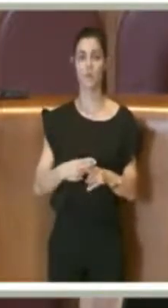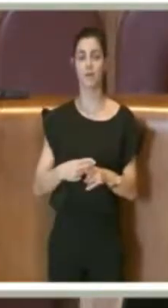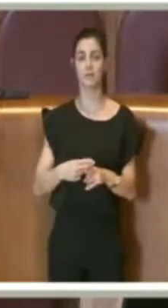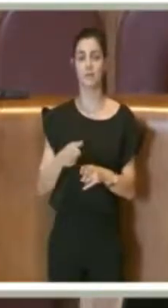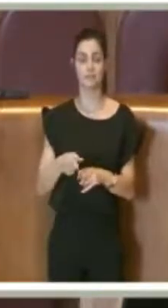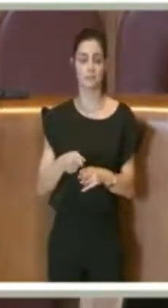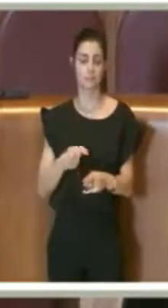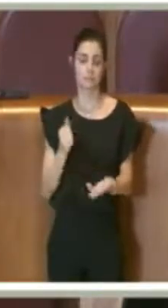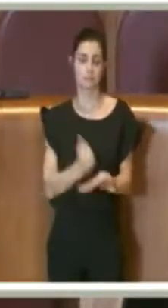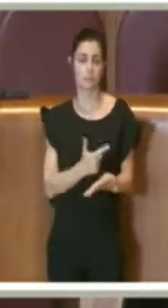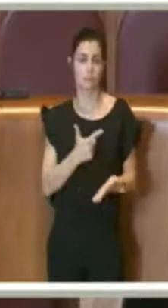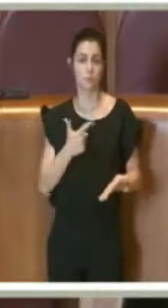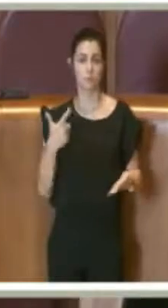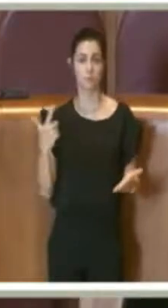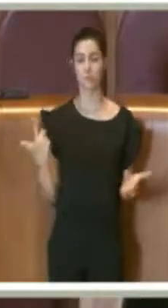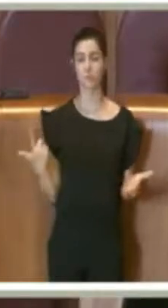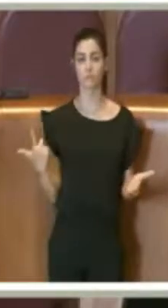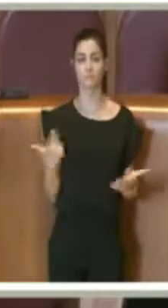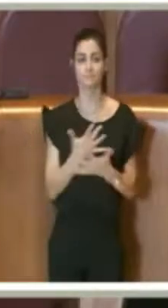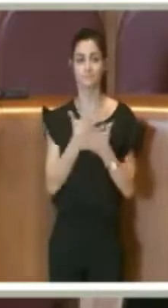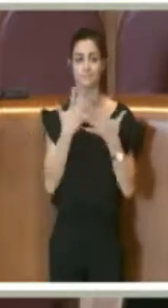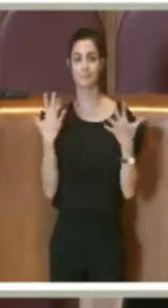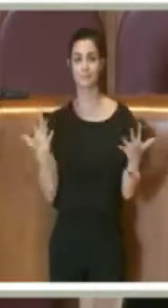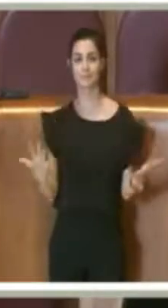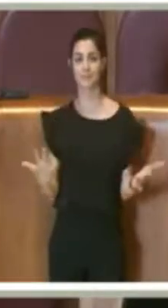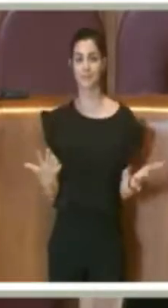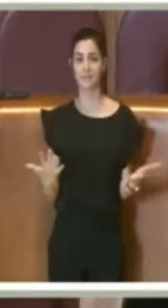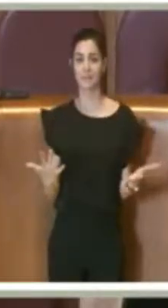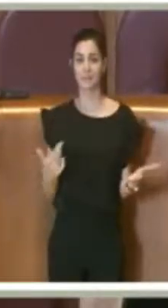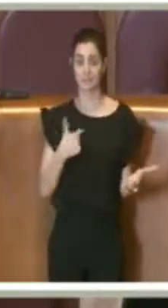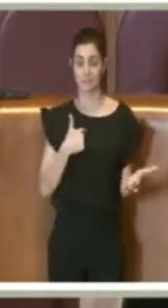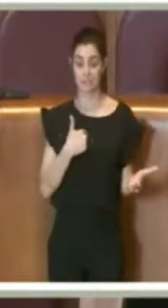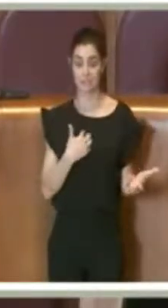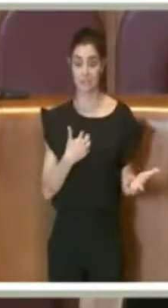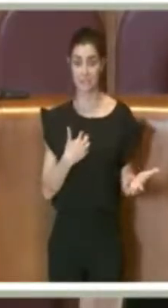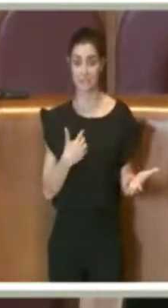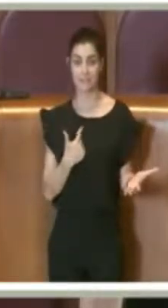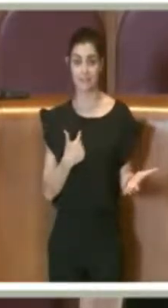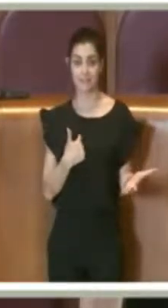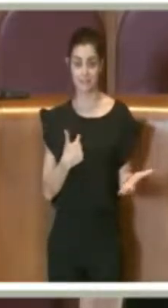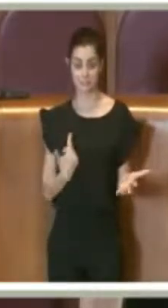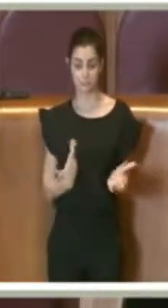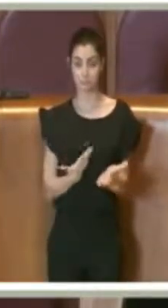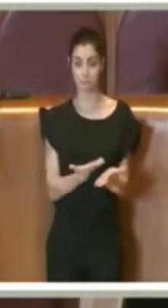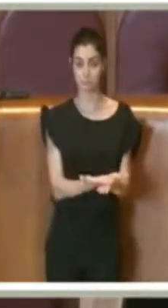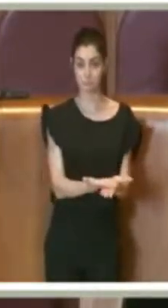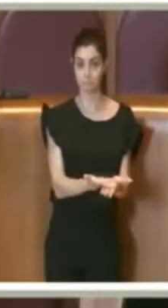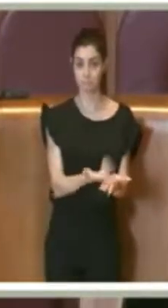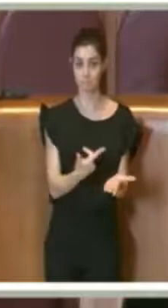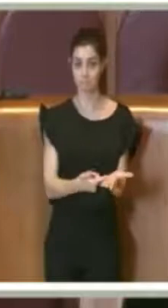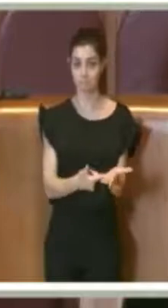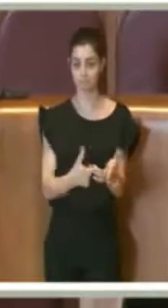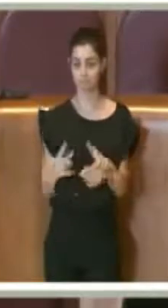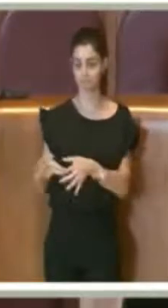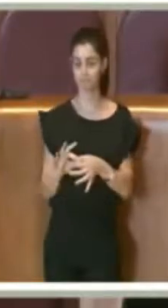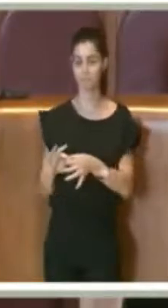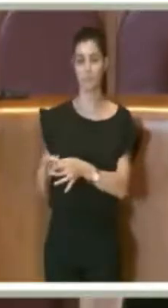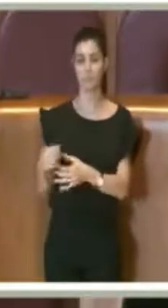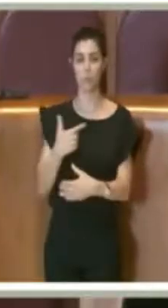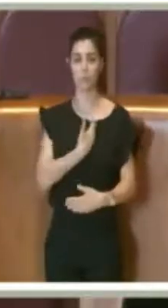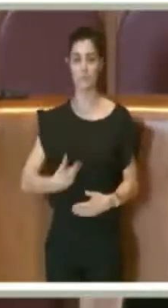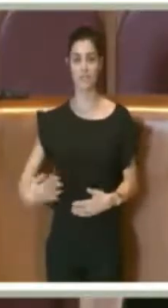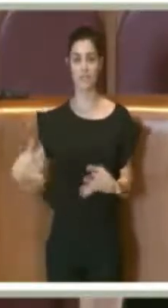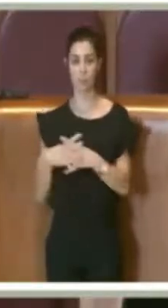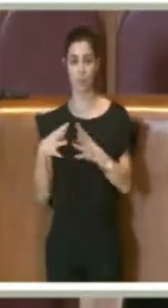fondamentale. chiaro che io sto portando insieme alla consigliera Guerrine delle